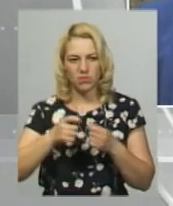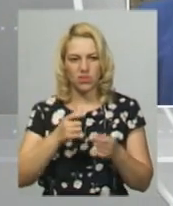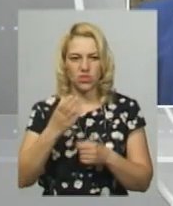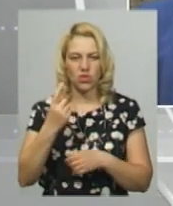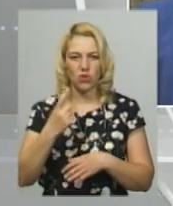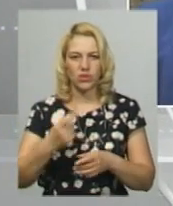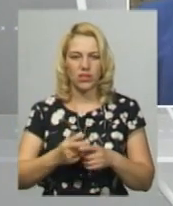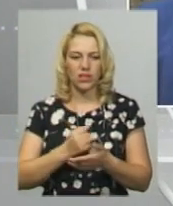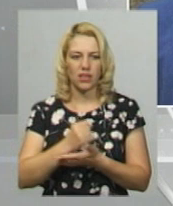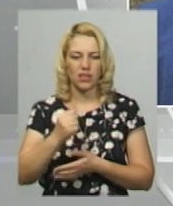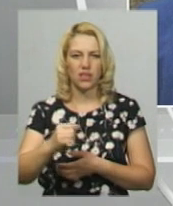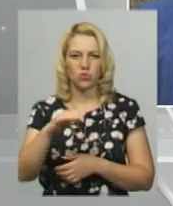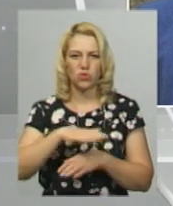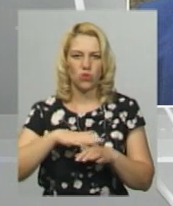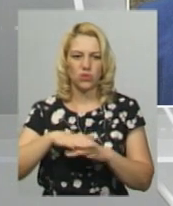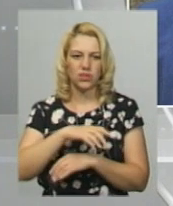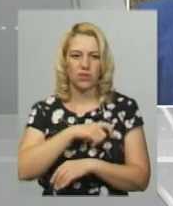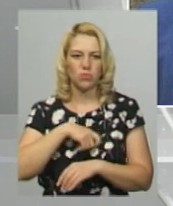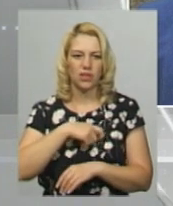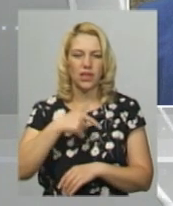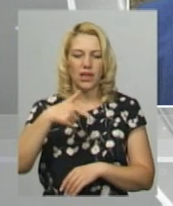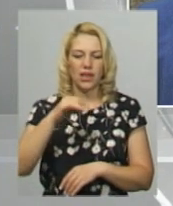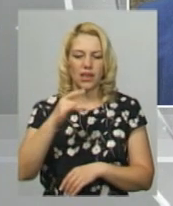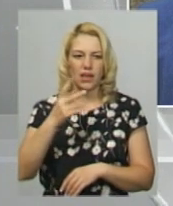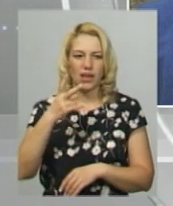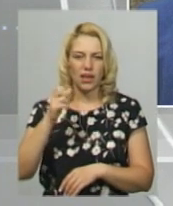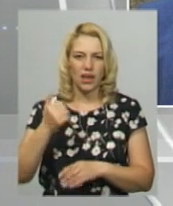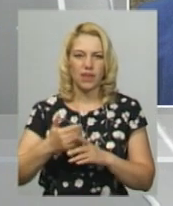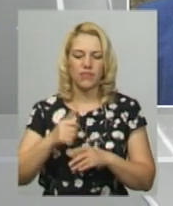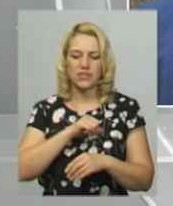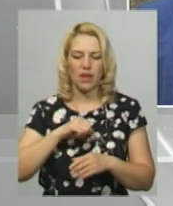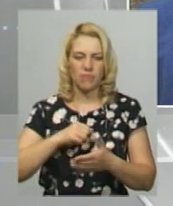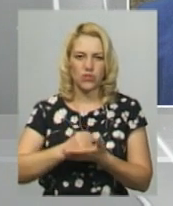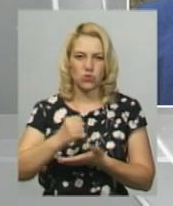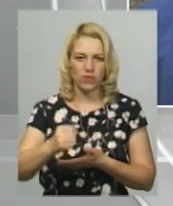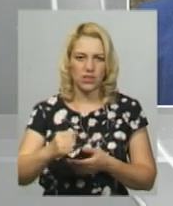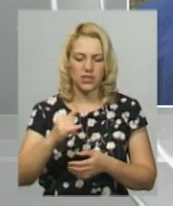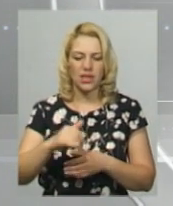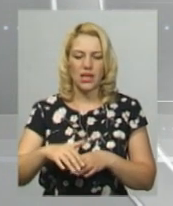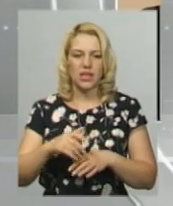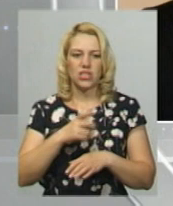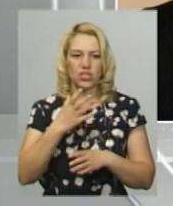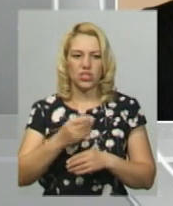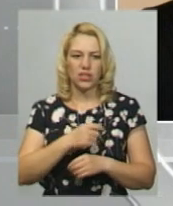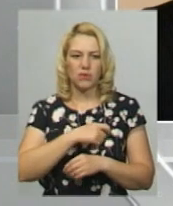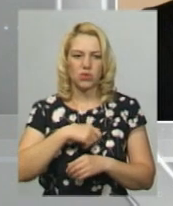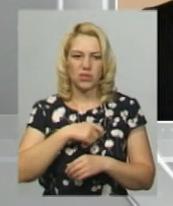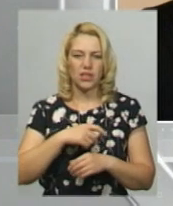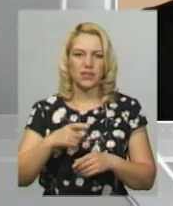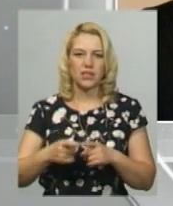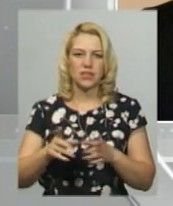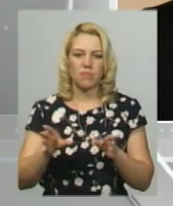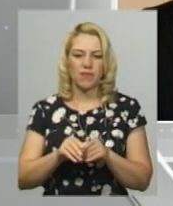Ще один кандидат у народні депутати – Олександр Герега. До Верховної Ради йде як самовисуванець. Чиний народний депутат. Співвласник